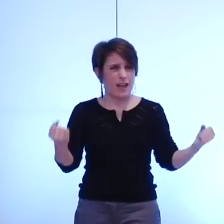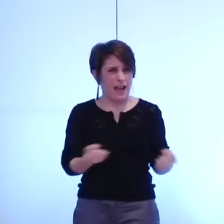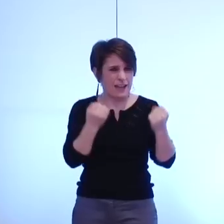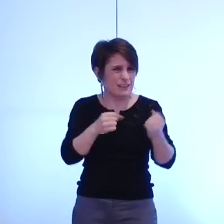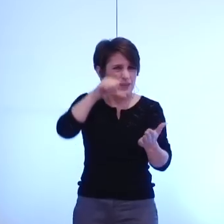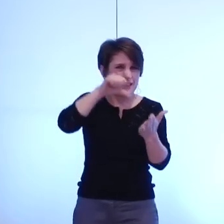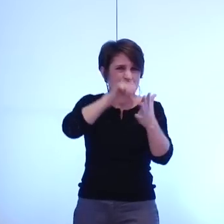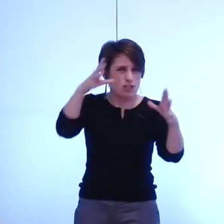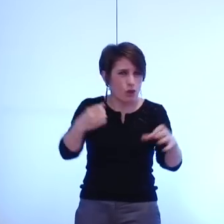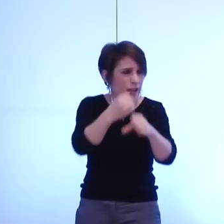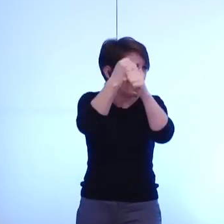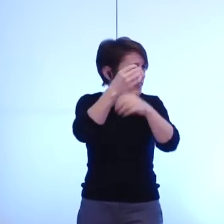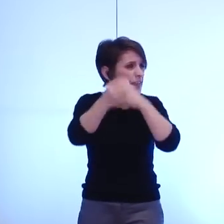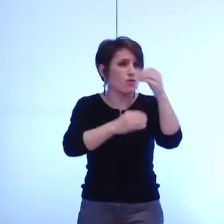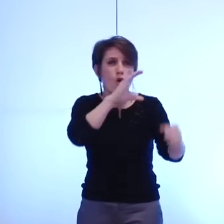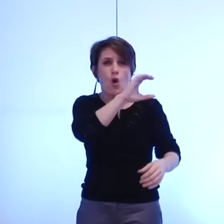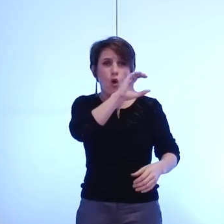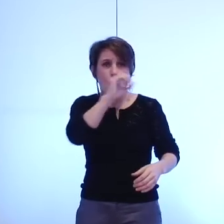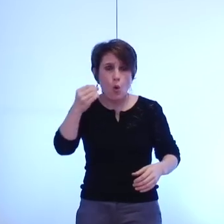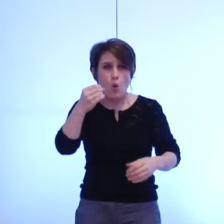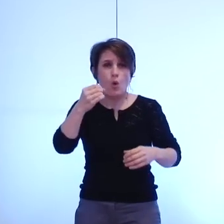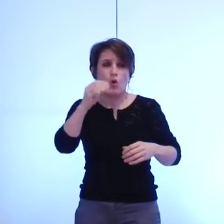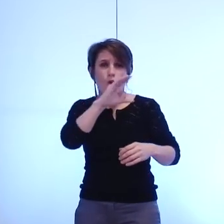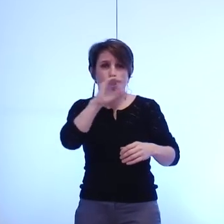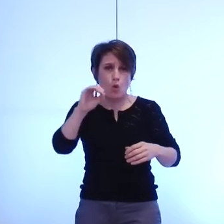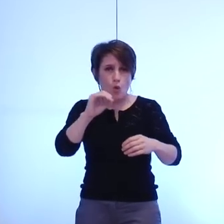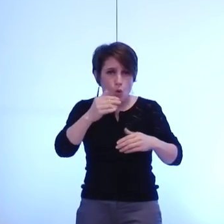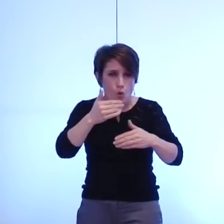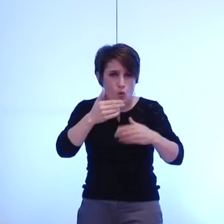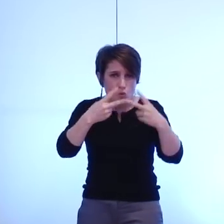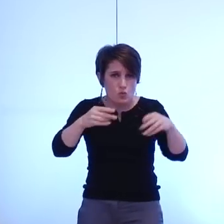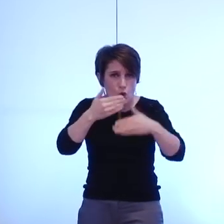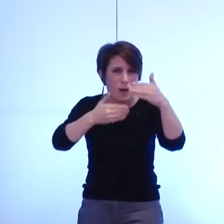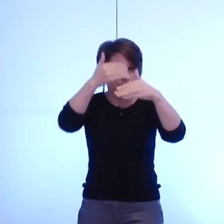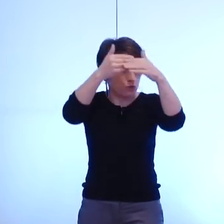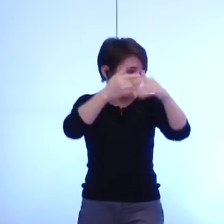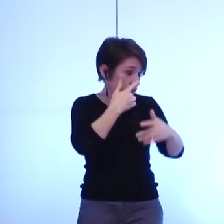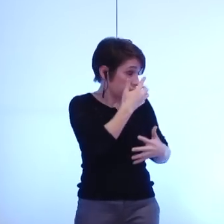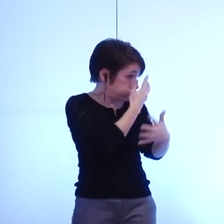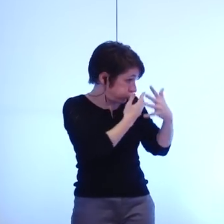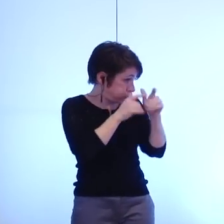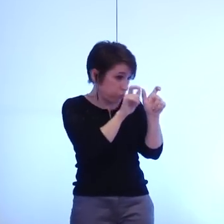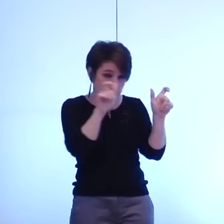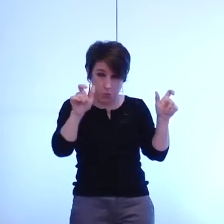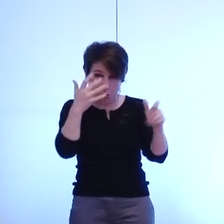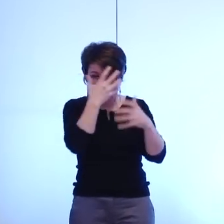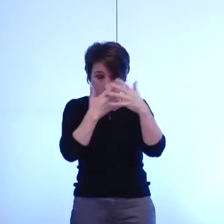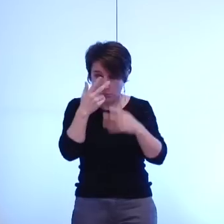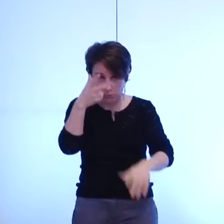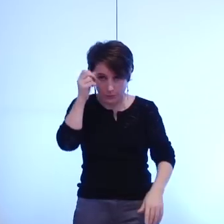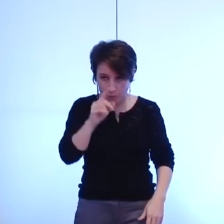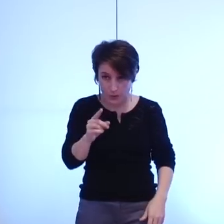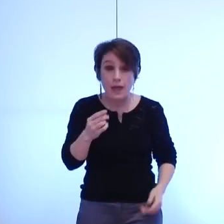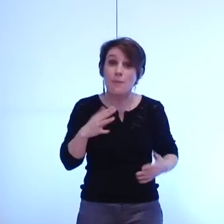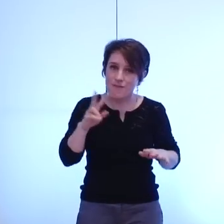centralité ou de conurbation je vais peut-être parler de simplement d'une seule chose je suis